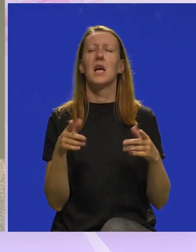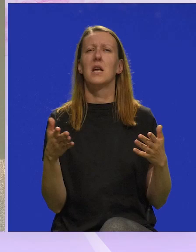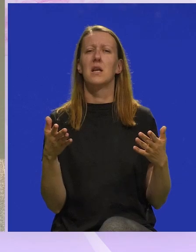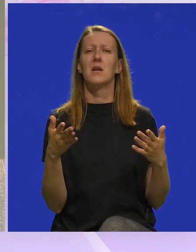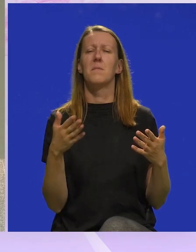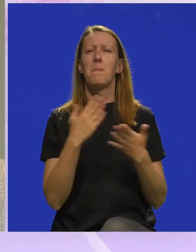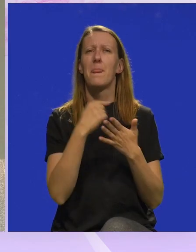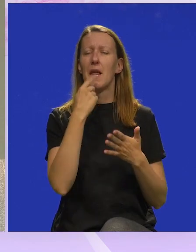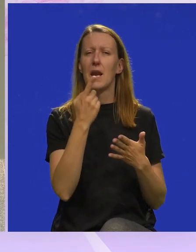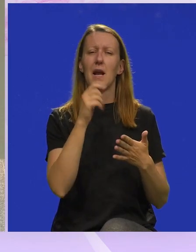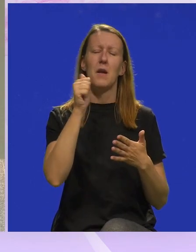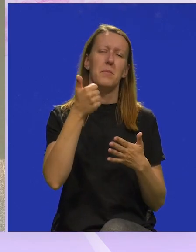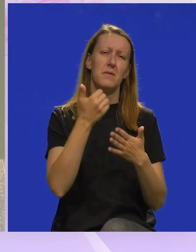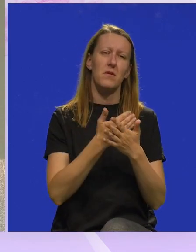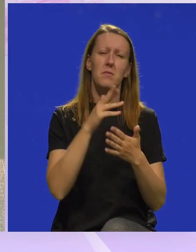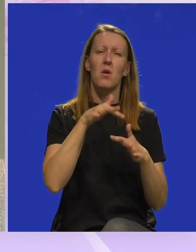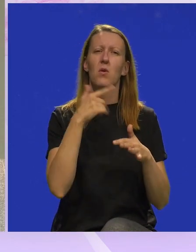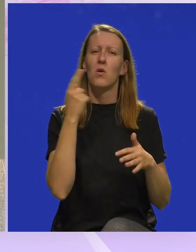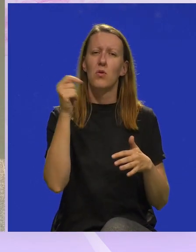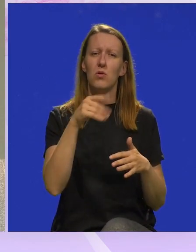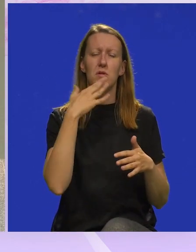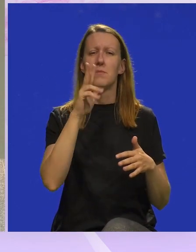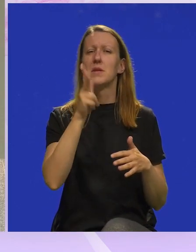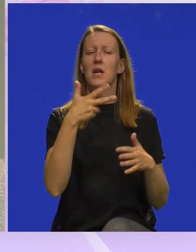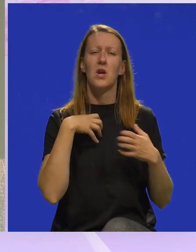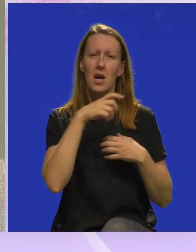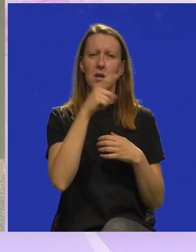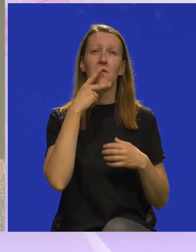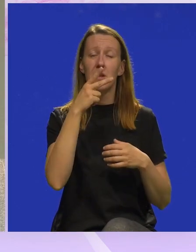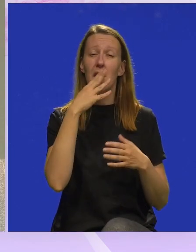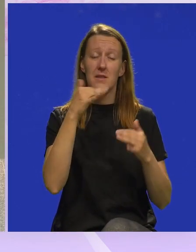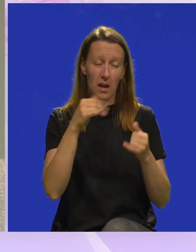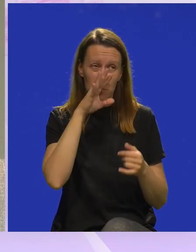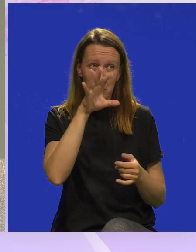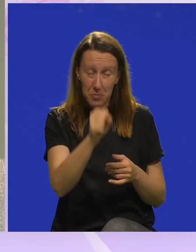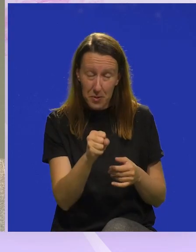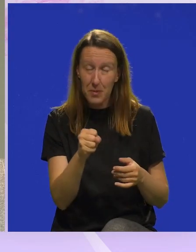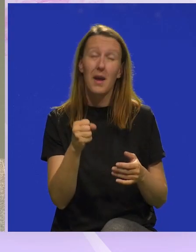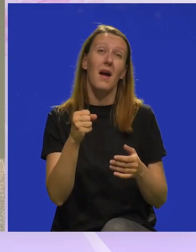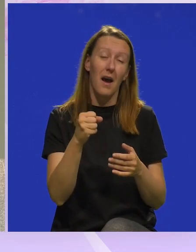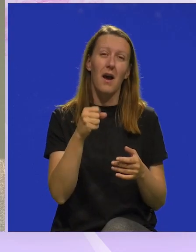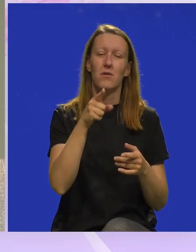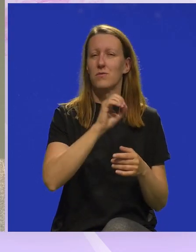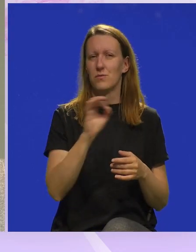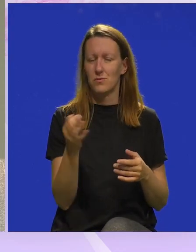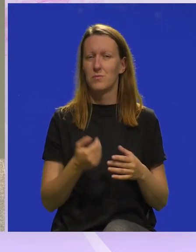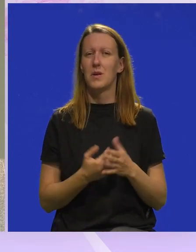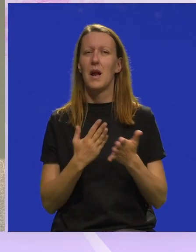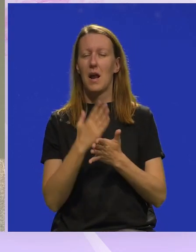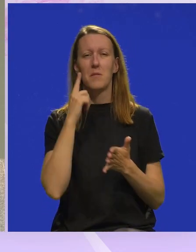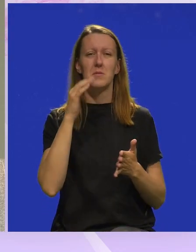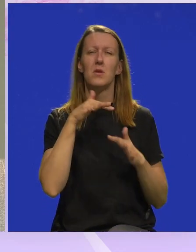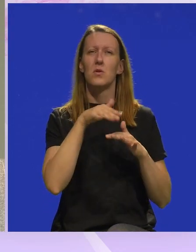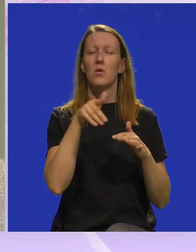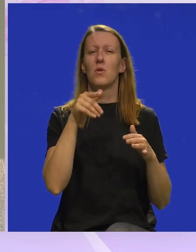ono, bih rekli o kinu na prvu. Ima ljudi koji dođu, ne znam, na treću predstavu, kaže, tek sam skužio. I to je super. Ali